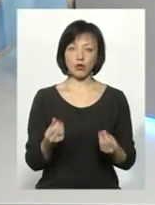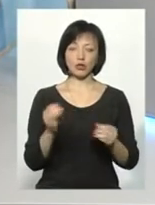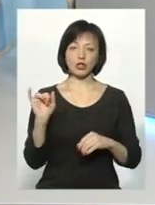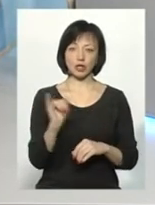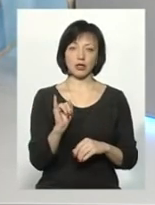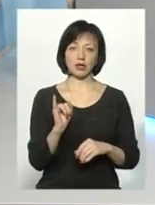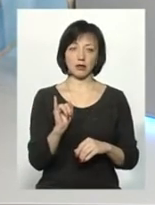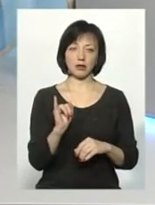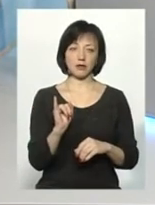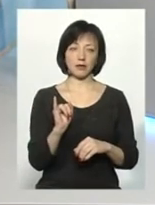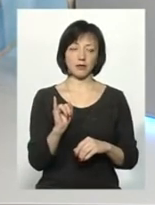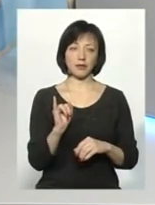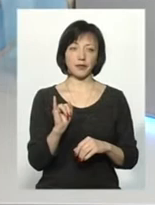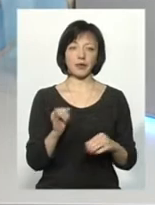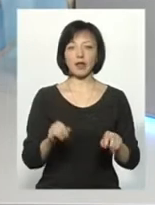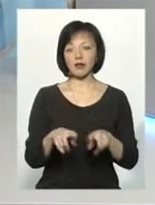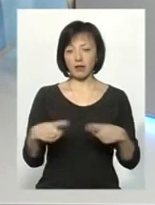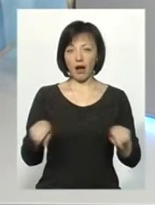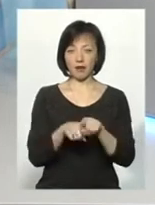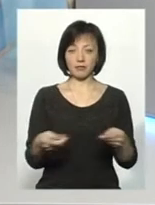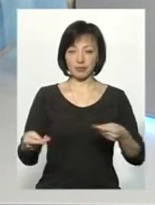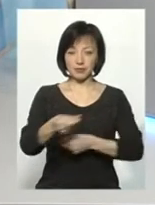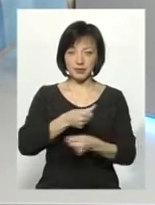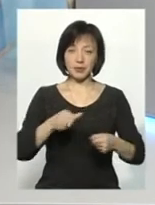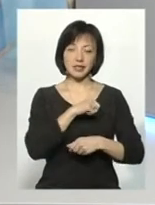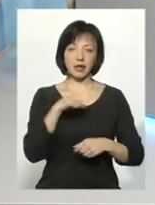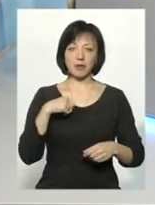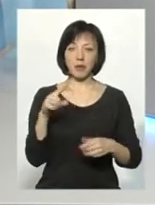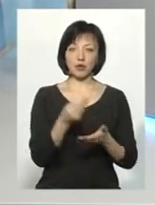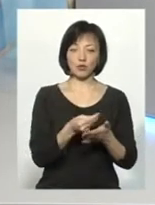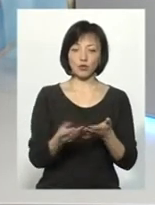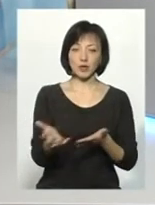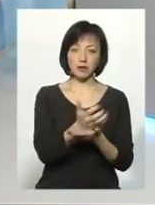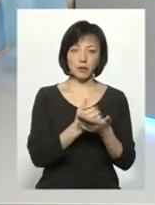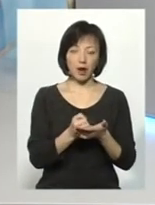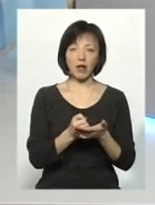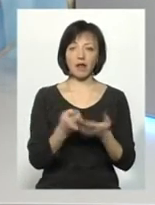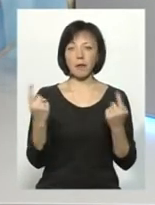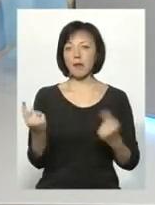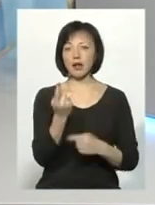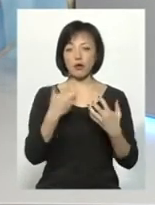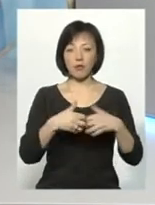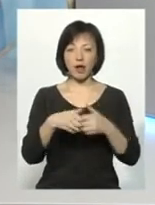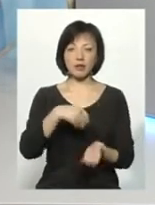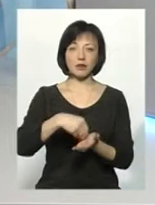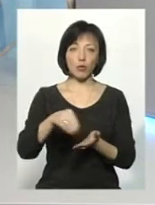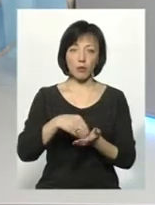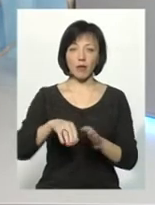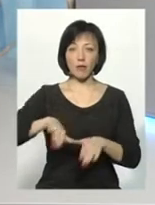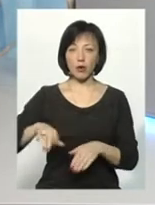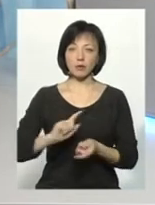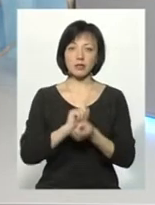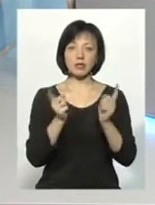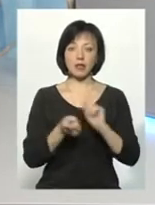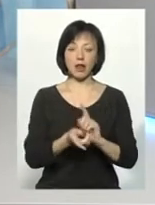так от скинулися самі, першу суму коштів зібрали, якісь перші обладнання закупили, і потім це